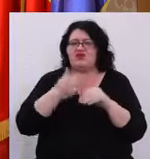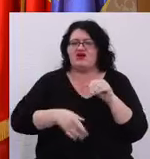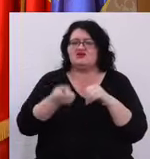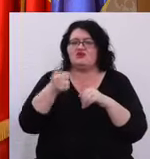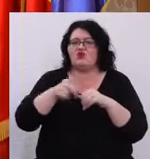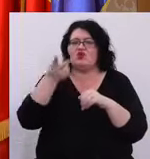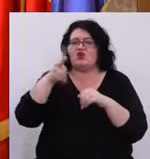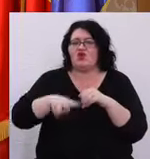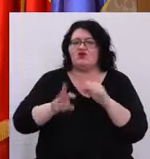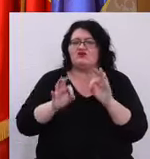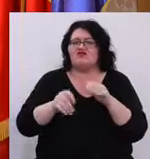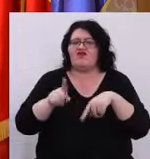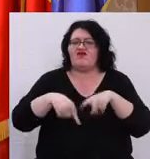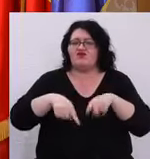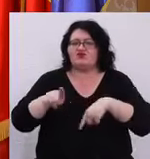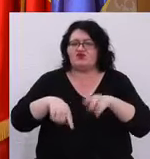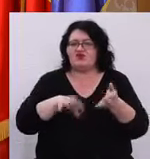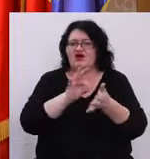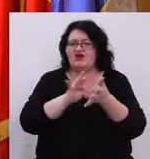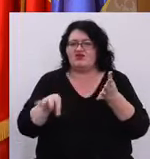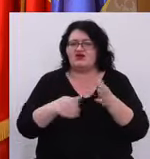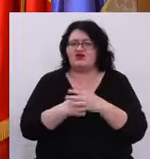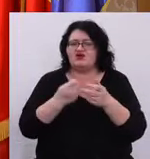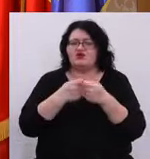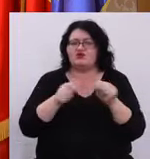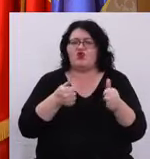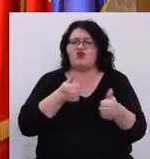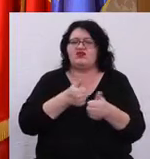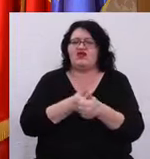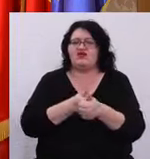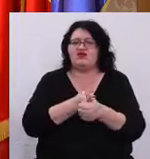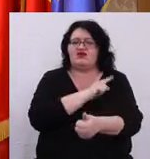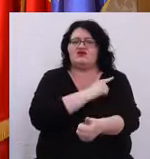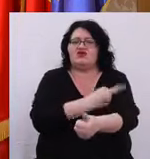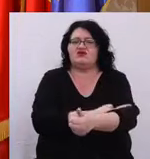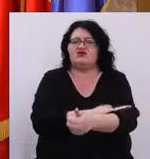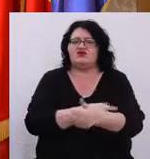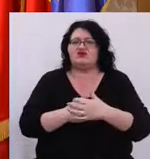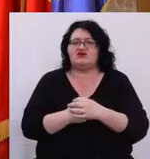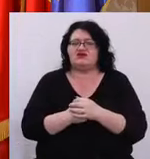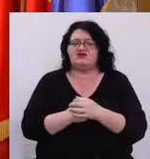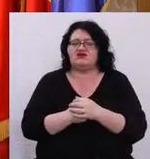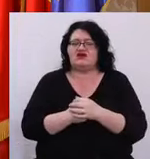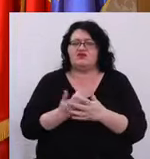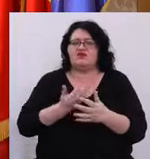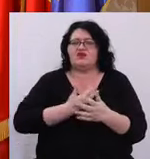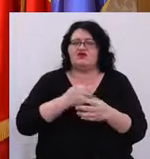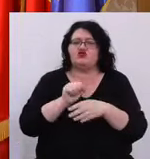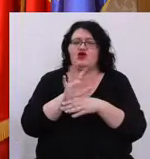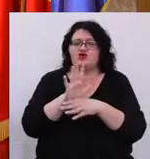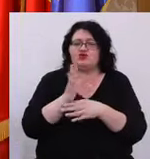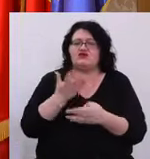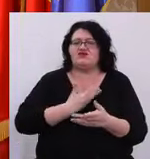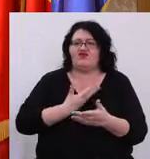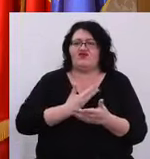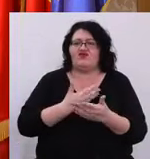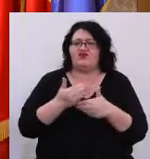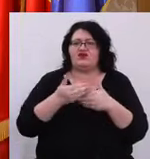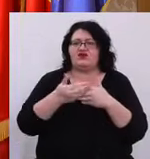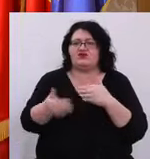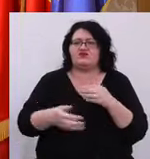o lună, două, să fie și funcționale. Totul depinde, bineînțeles, de autorizațiile de funcționare pe care le vom obține ulterior.